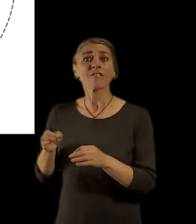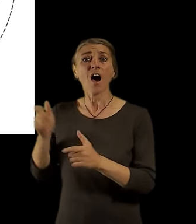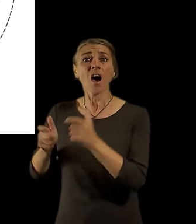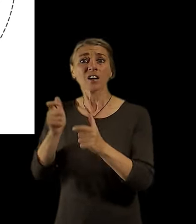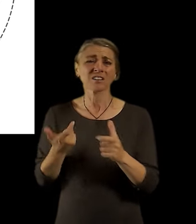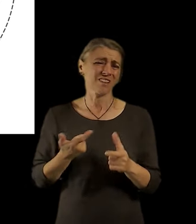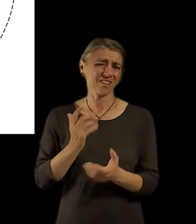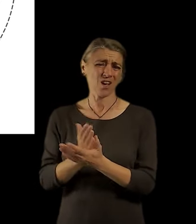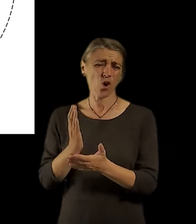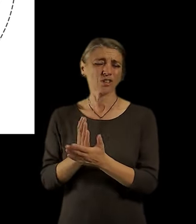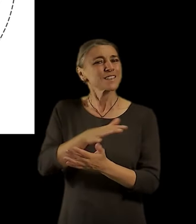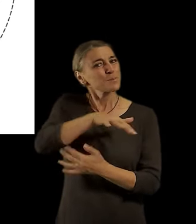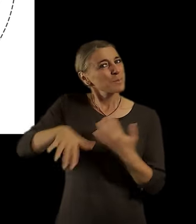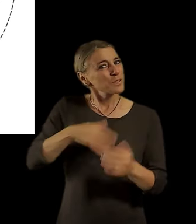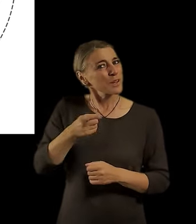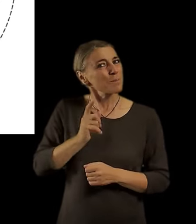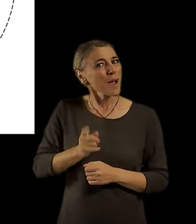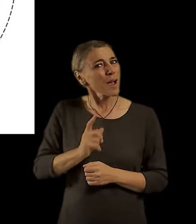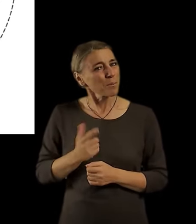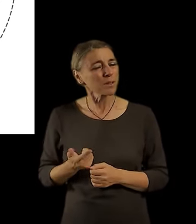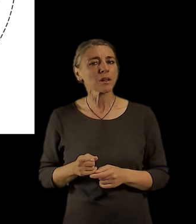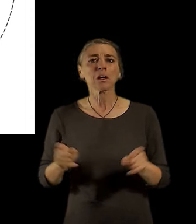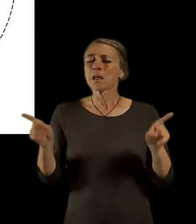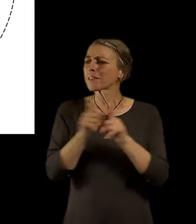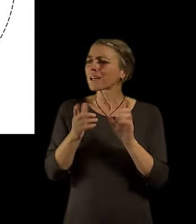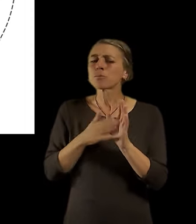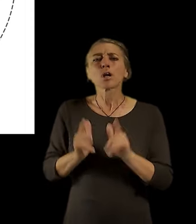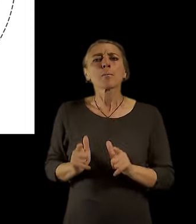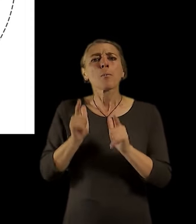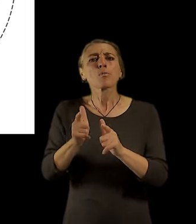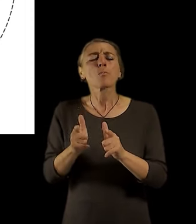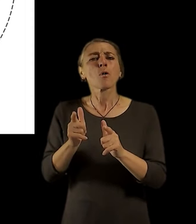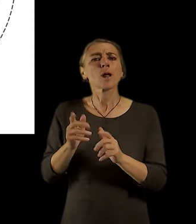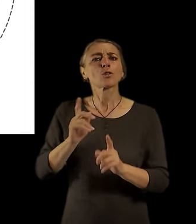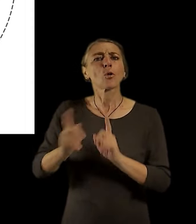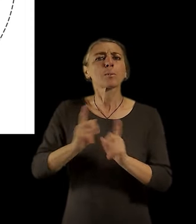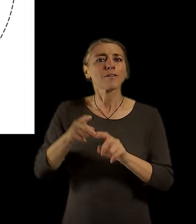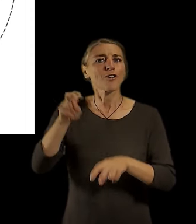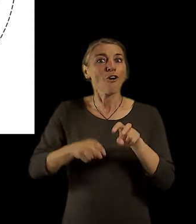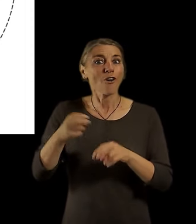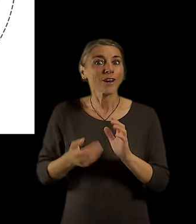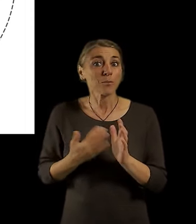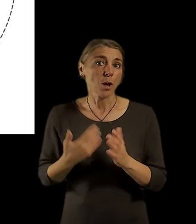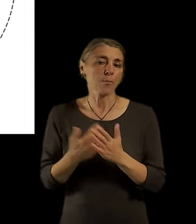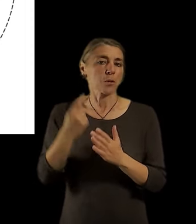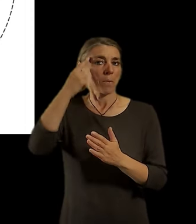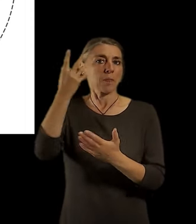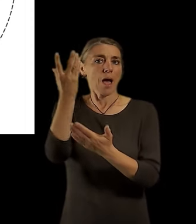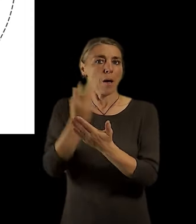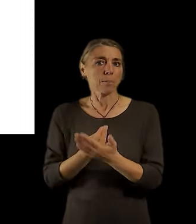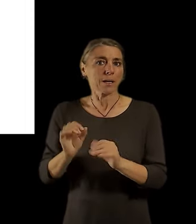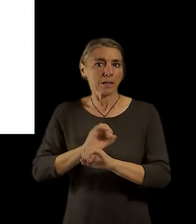digitalizací. Teda třeba tu aplikací na sdílená kola, nebo na to, abyste si mohli se sousedem něco půjčit a tak dál.